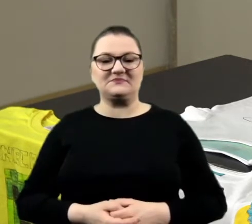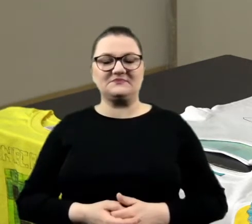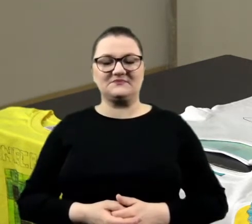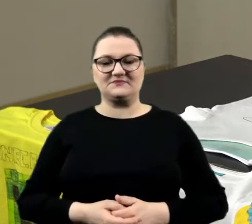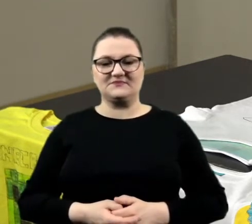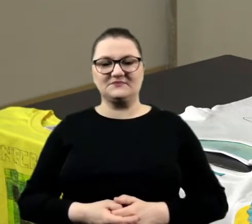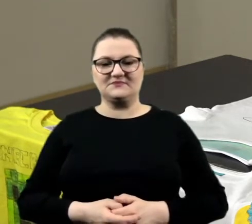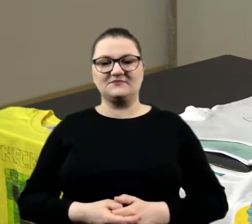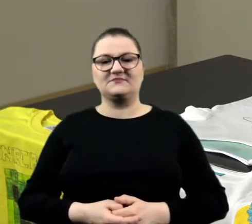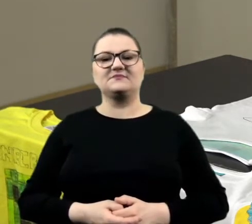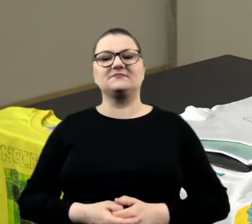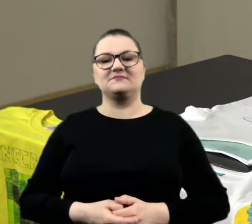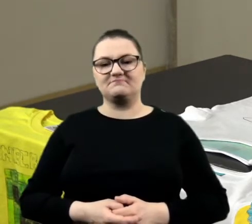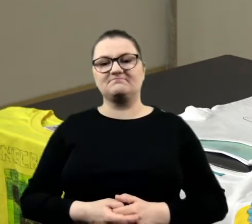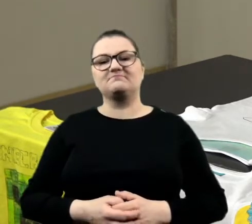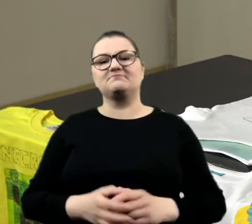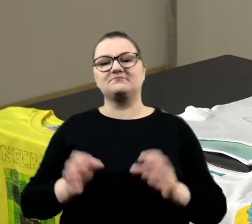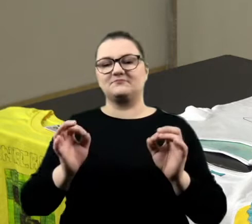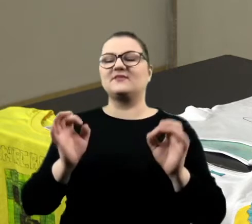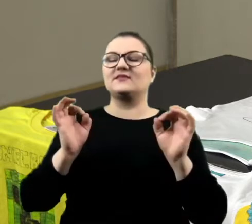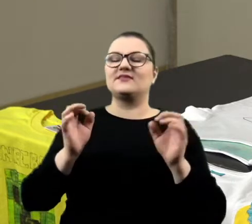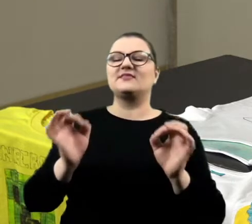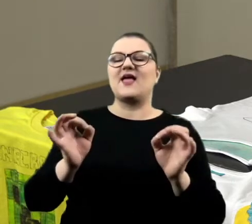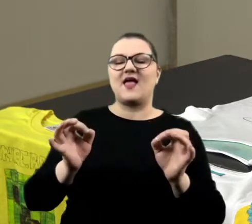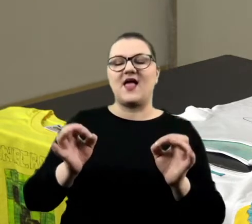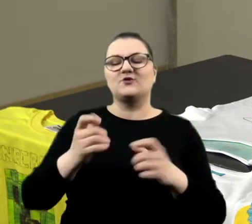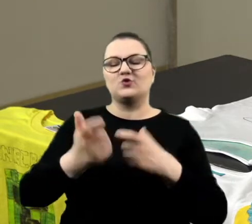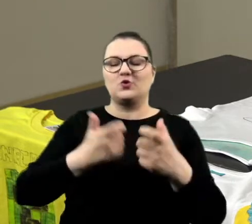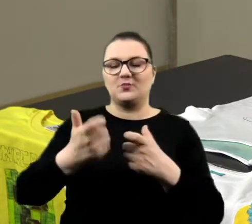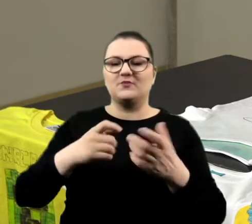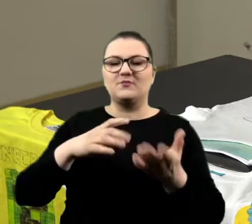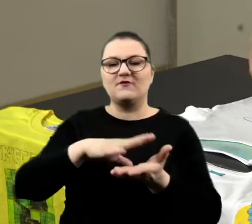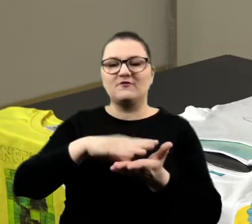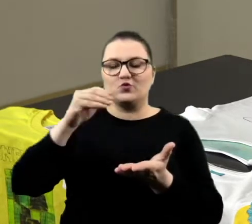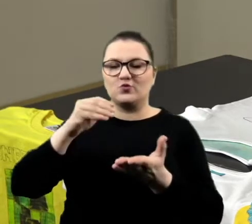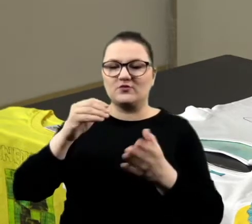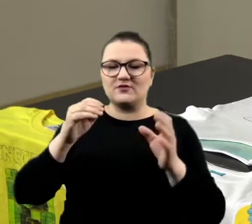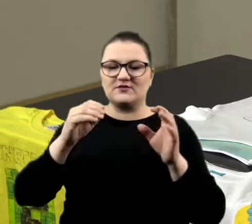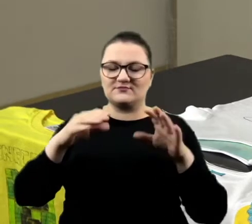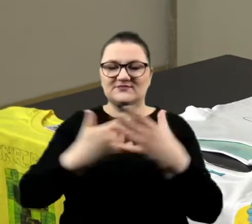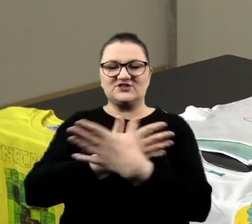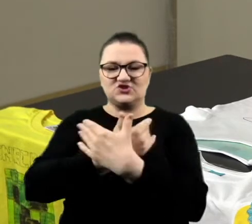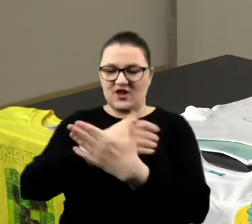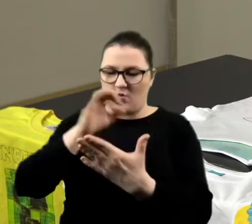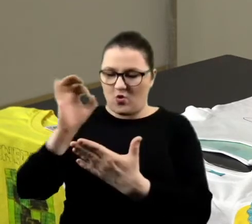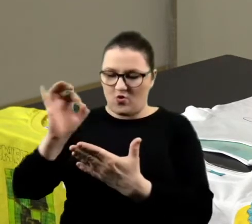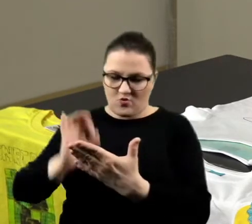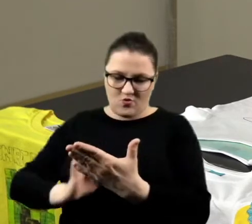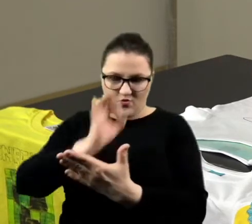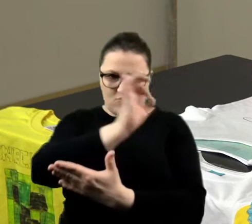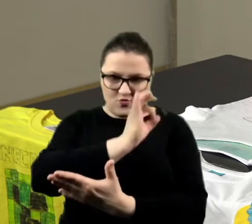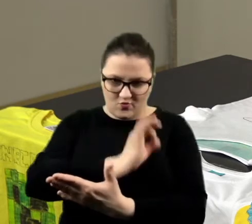Czyli teraz robimy wzorki na skrzydełkach. Elenka rysuje